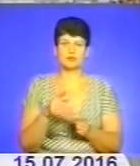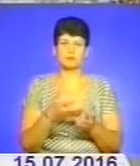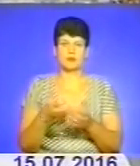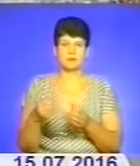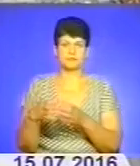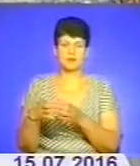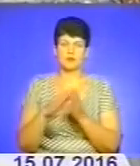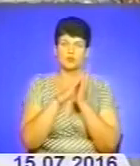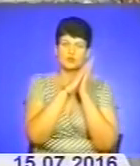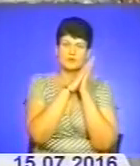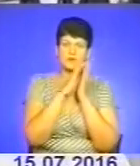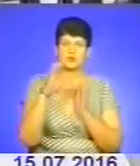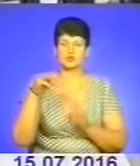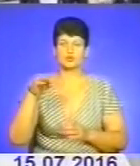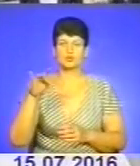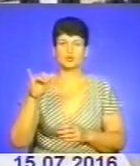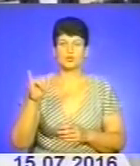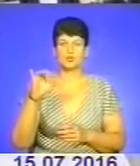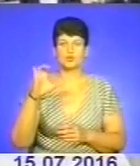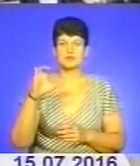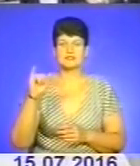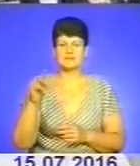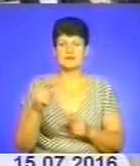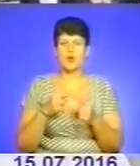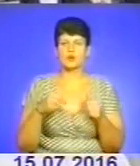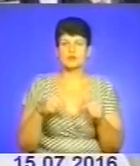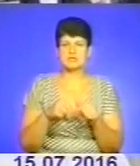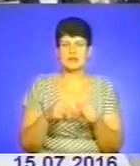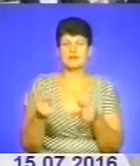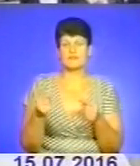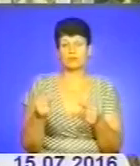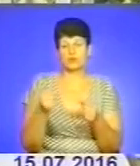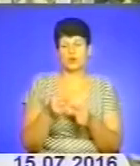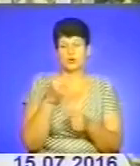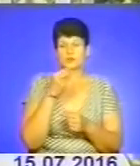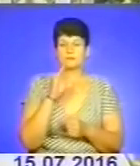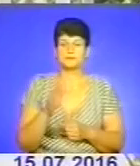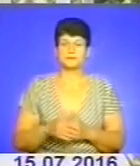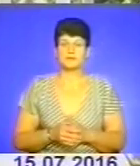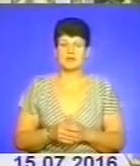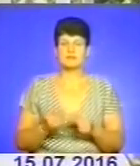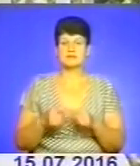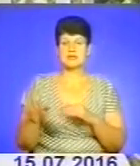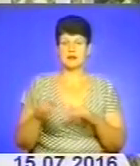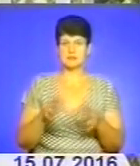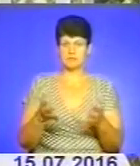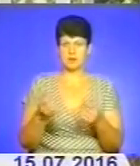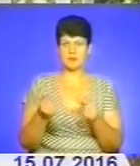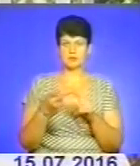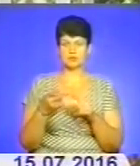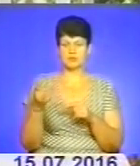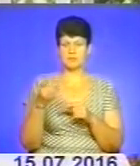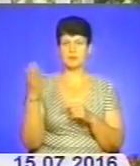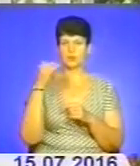Ночуватимуть вони у Струсові, де для них організують відповідне харчування. Ми в такій акції приймаємо вже вдруге, того